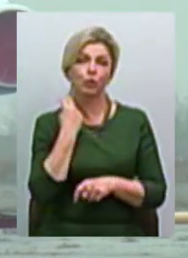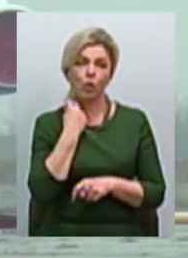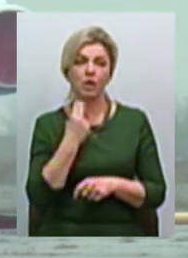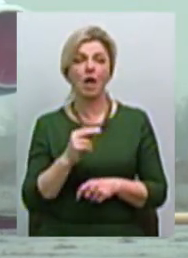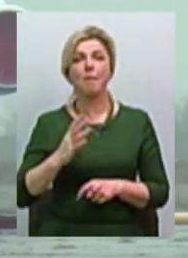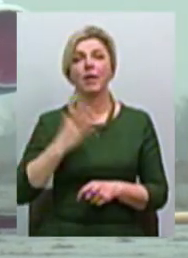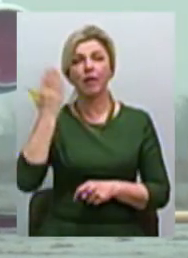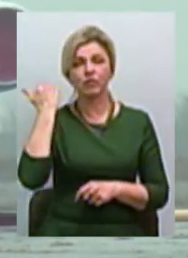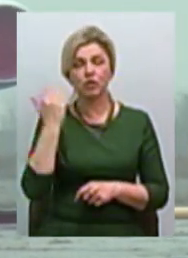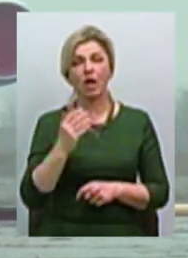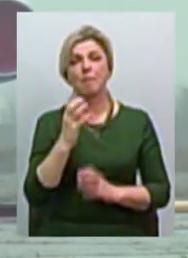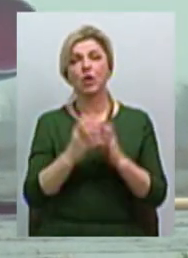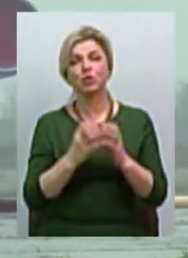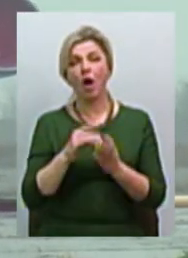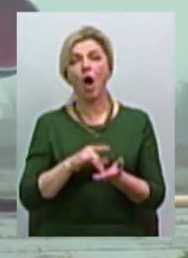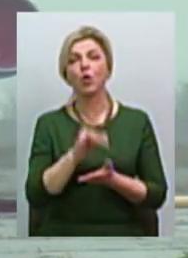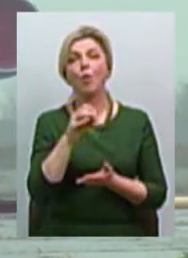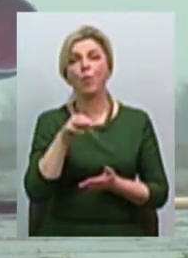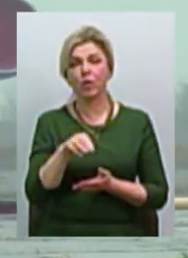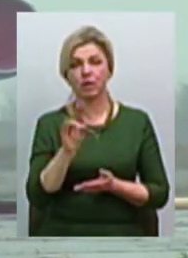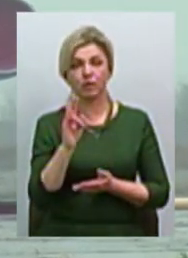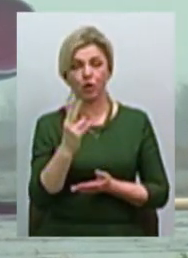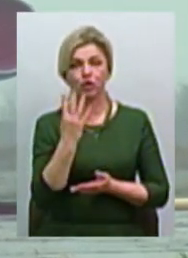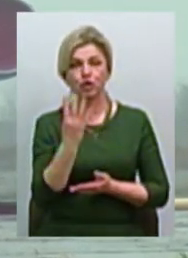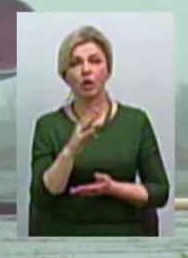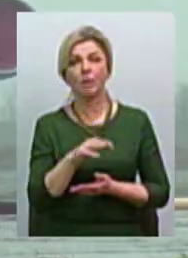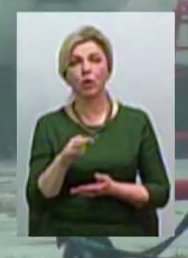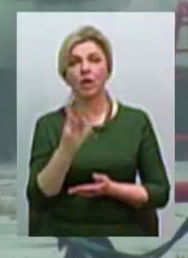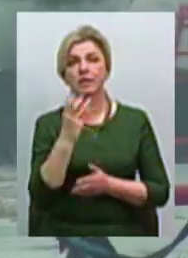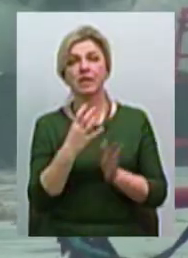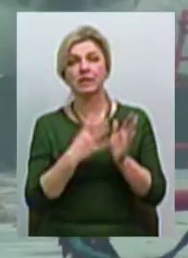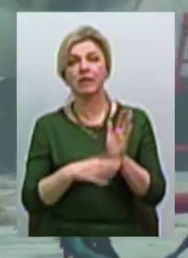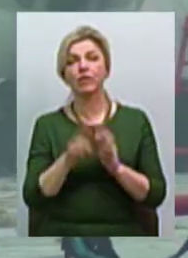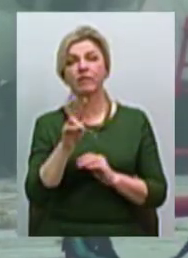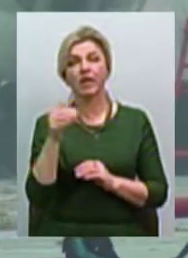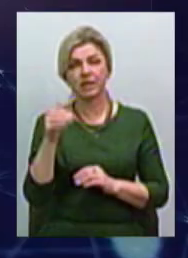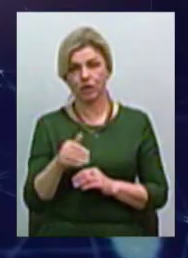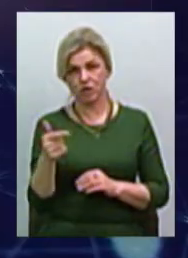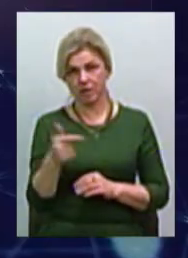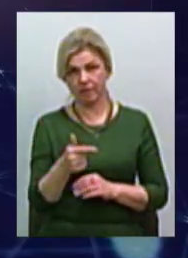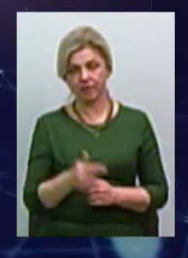колишнього КП «Міжнародний аеропорт Миколаїв» – 4 мільйони 392 тисячі гривень.